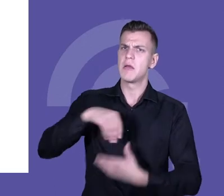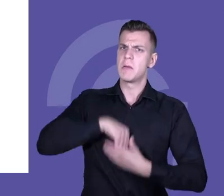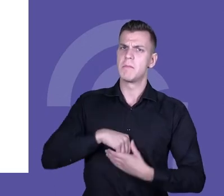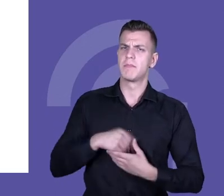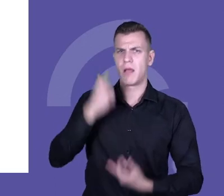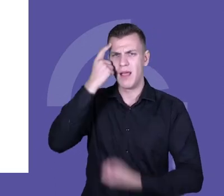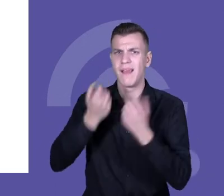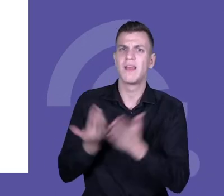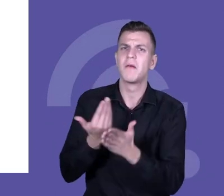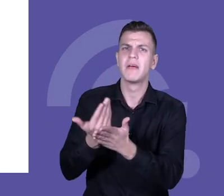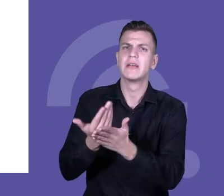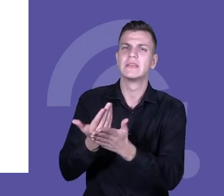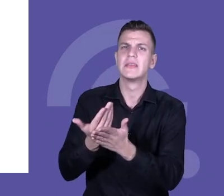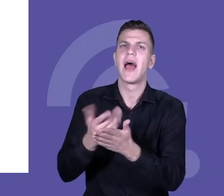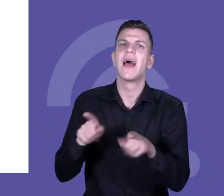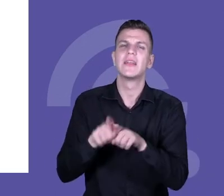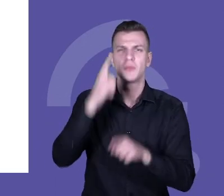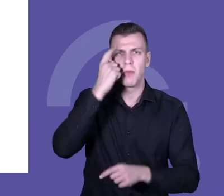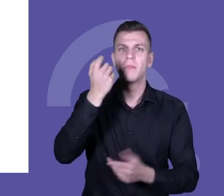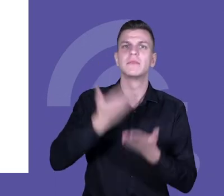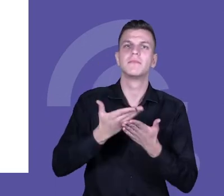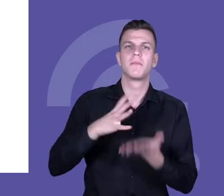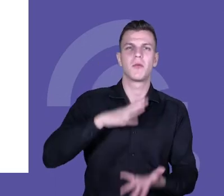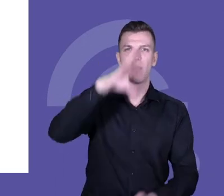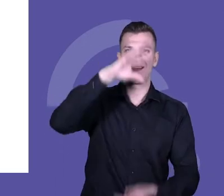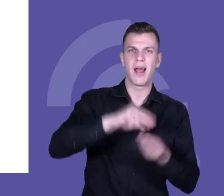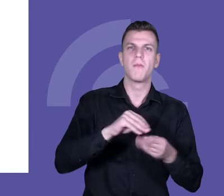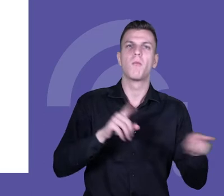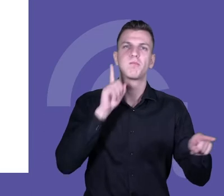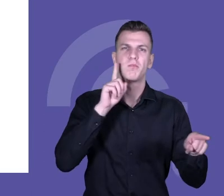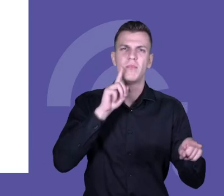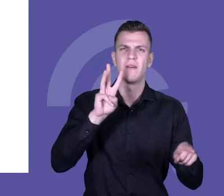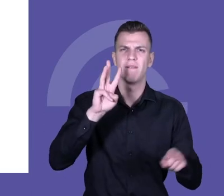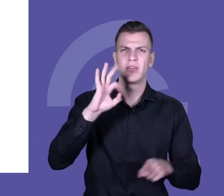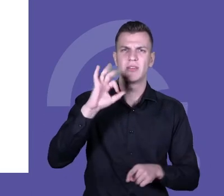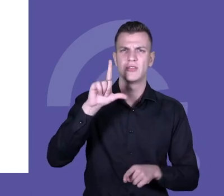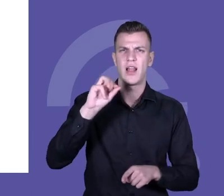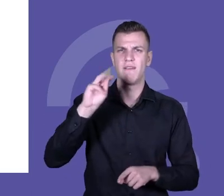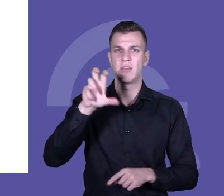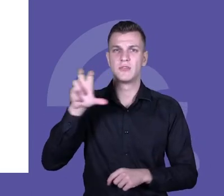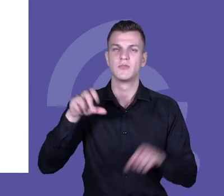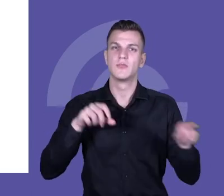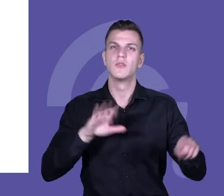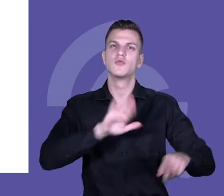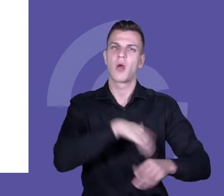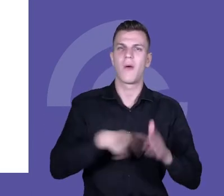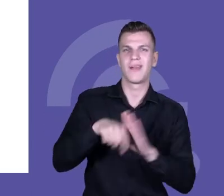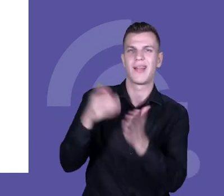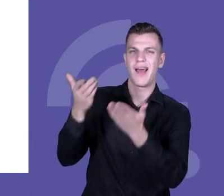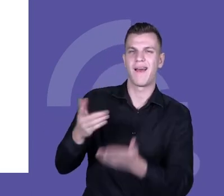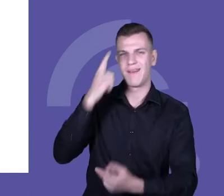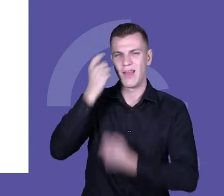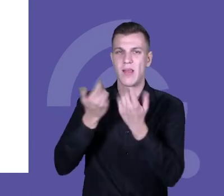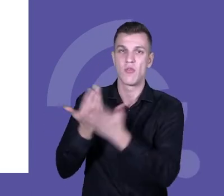raport przygotowany pod redakcją, pod przewodnictwem profesora Faslednicza Szkoła dla Innowatora, w której koncepcje proinnowacyjne się pojawiły.